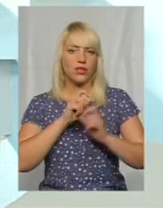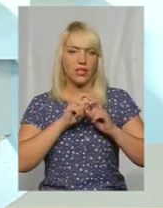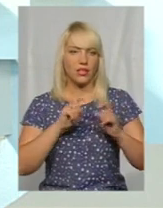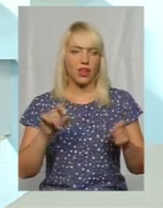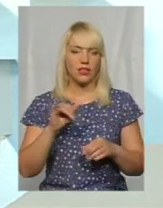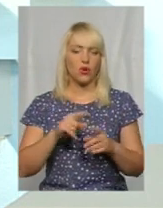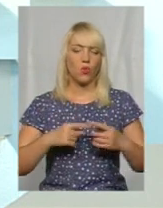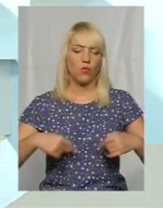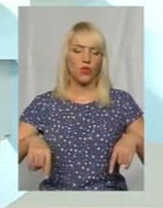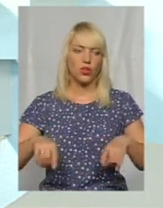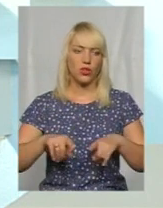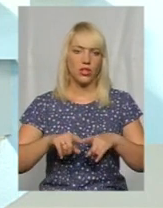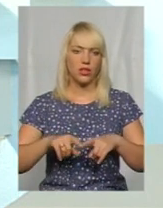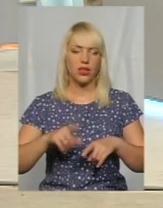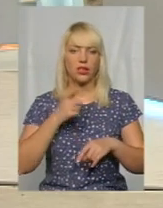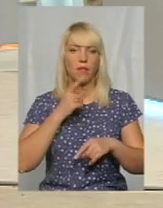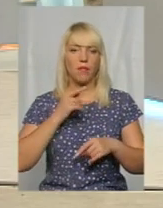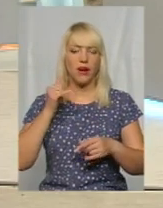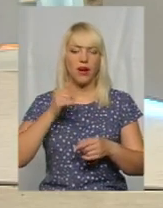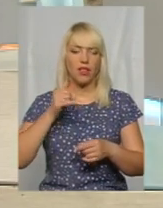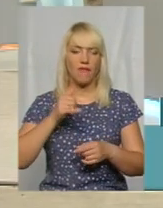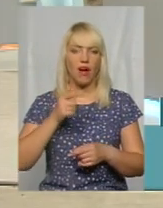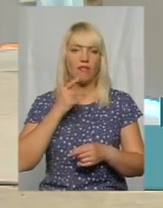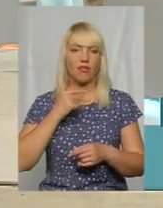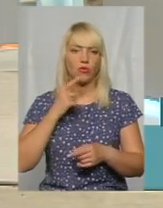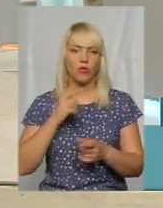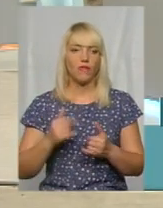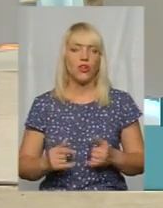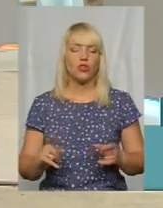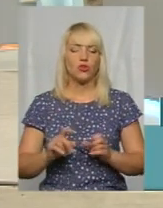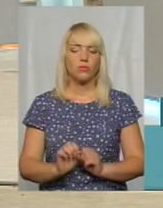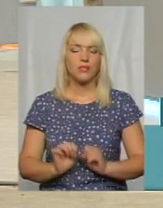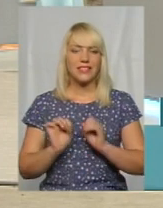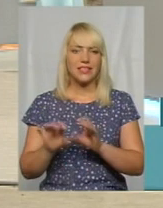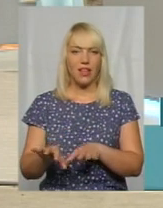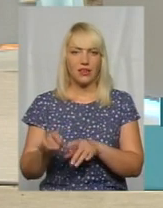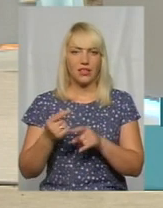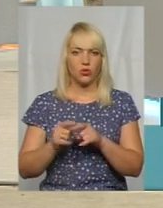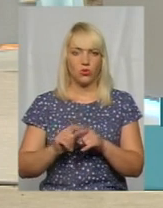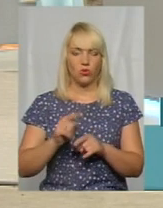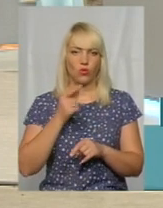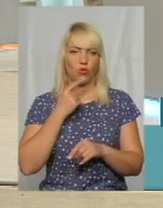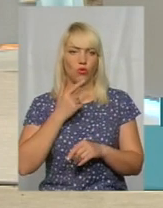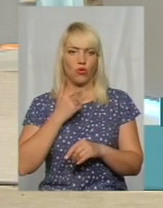трансфузіології, у відділення переливання крові, щоб здати цю кров. Чи це є